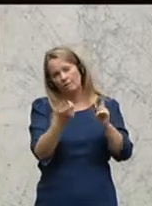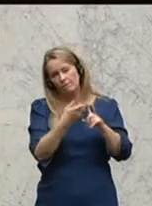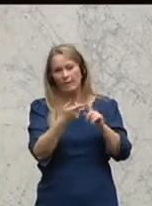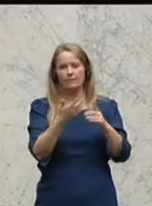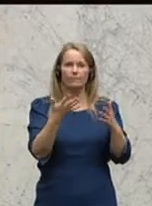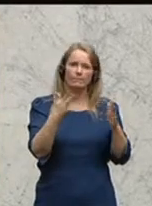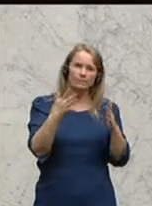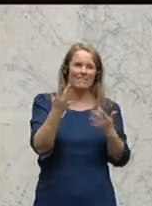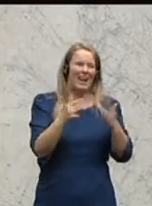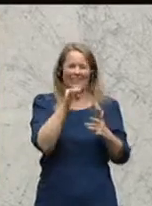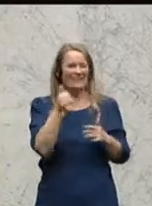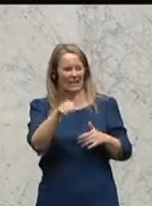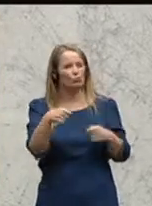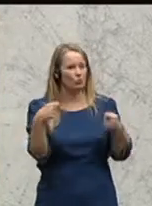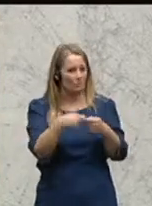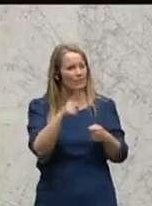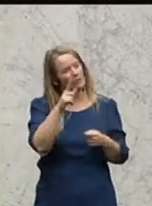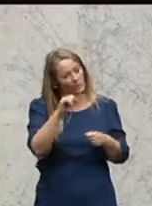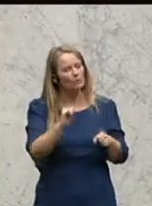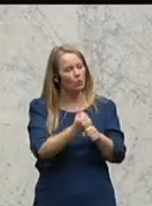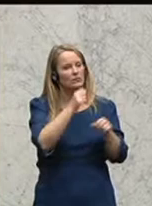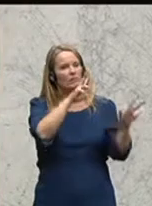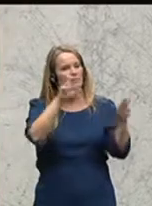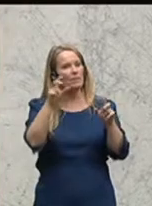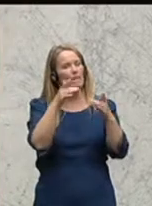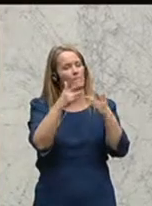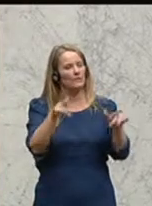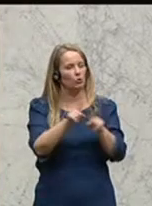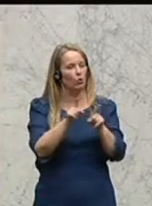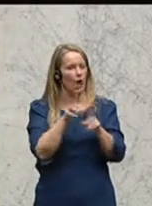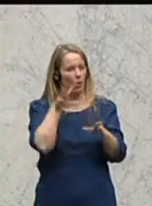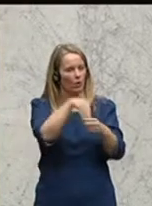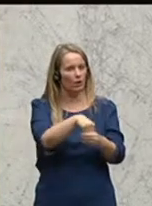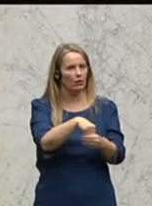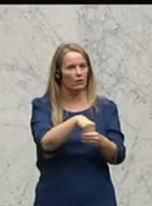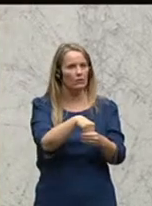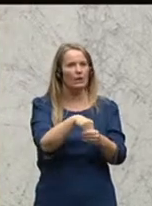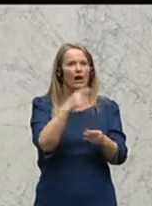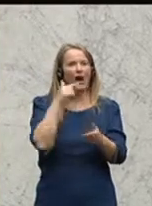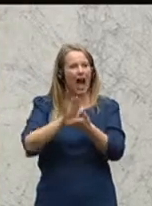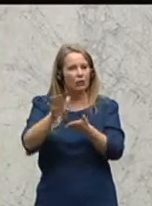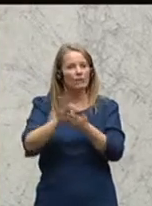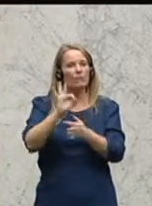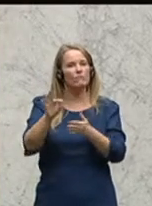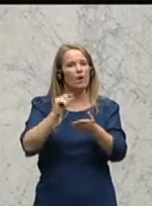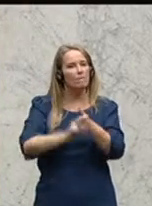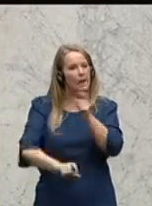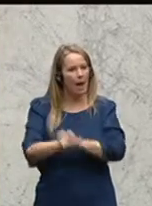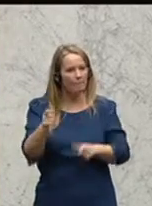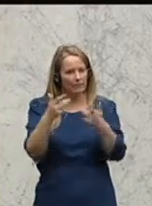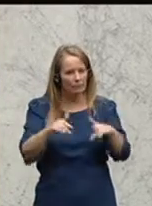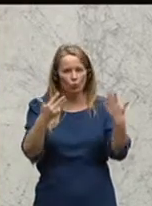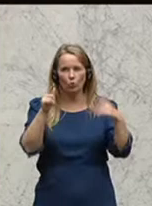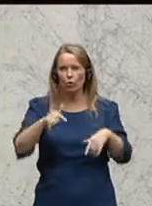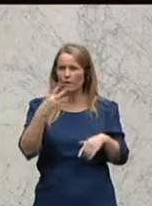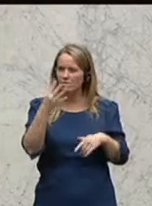dazu passt, aber doch unter dem Thema Pensionen im weiteren Sinne zu sehen ist, die Ausgaben für die Beamtenpensionen in der Höhe von